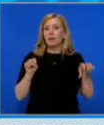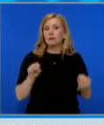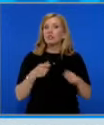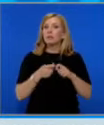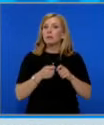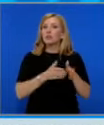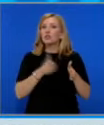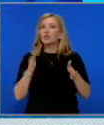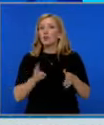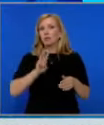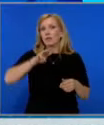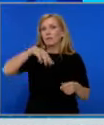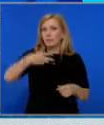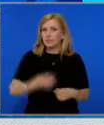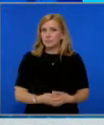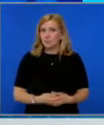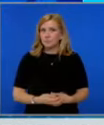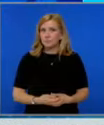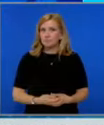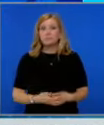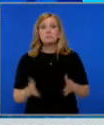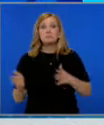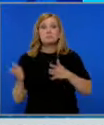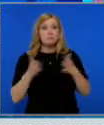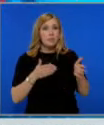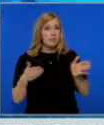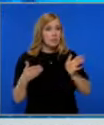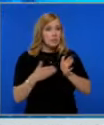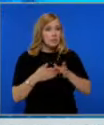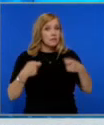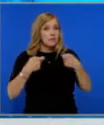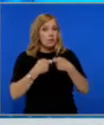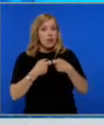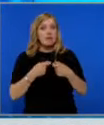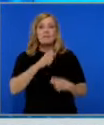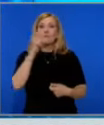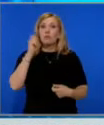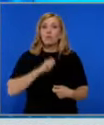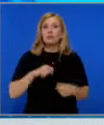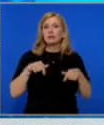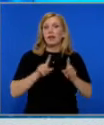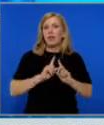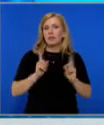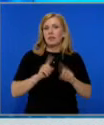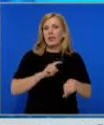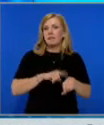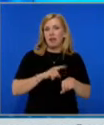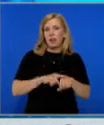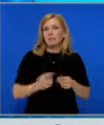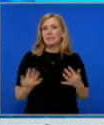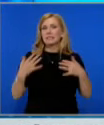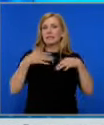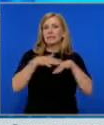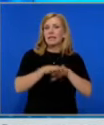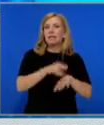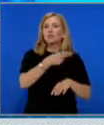за срок от 3 месеца. Заради войната в Украина, сега не е време за сливане на службите. Това смятат от